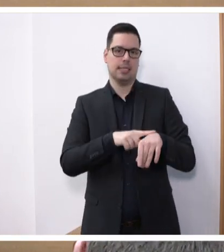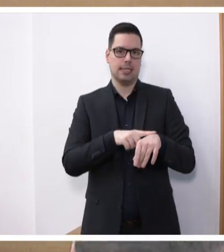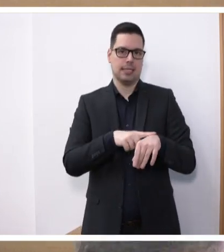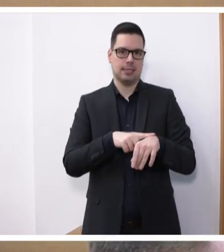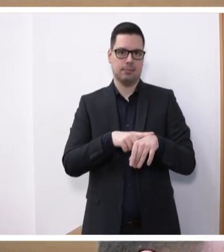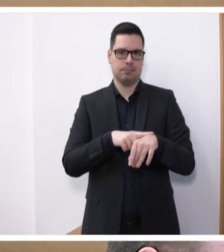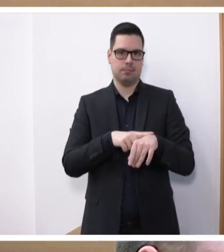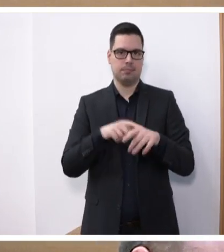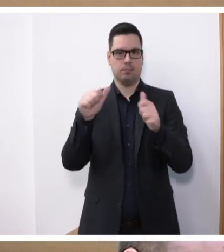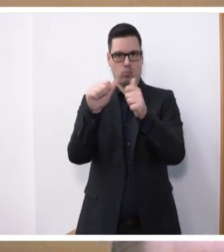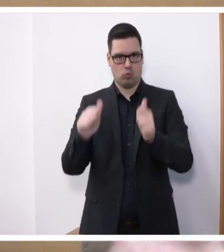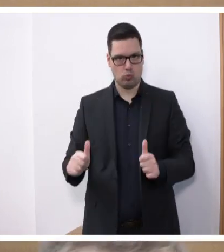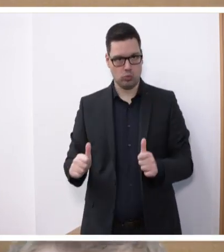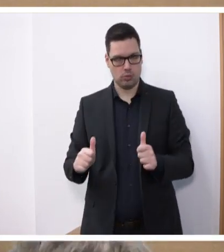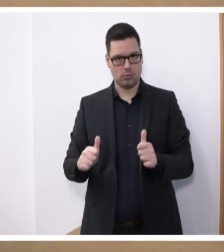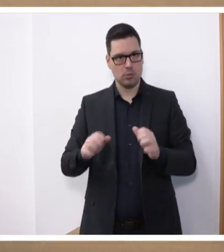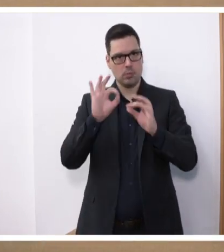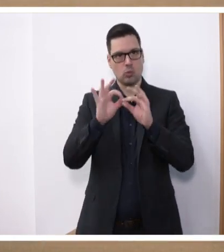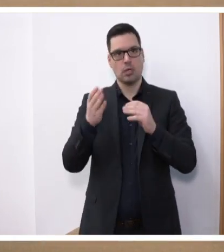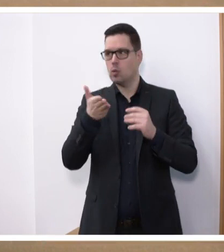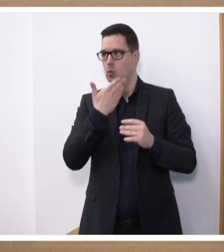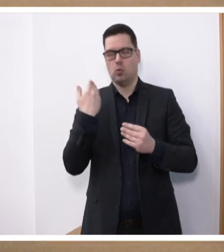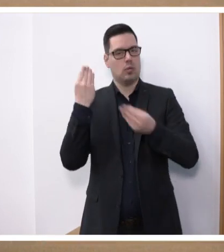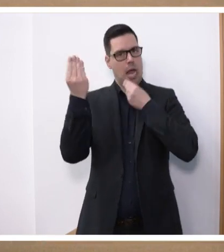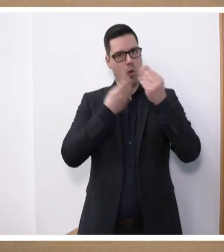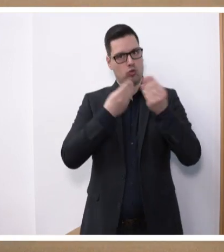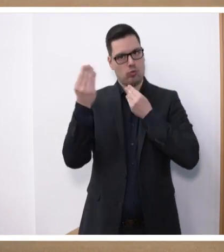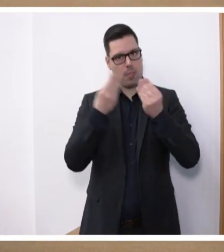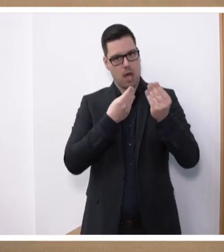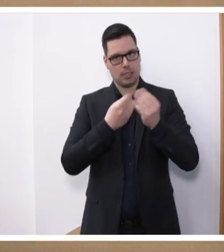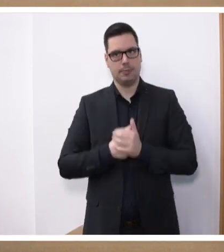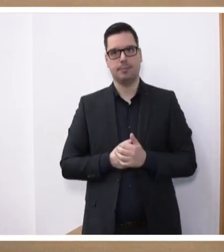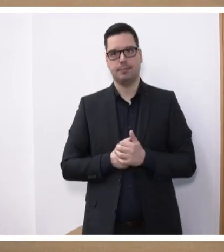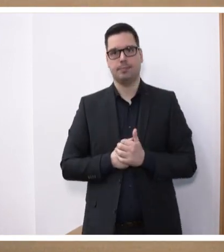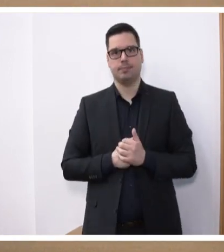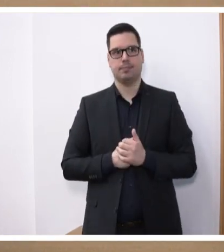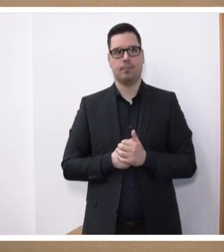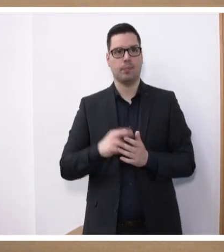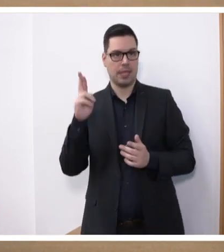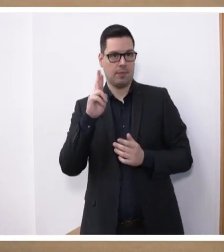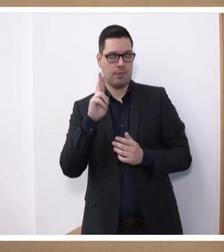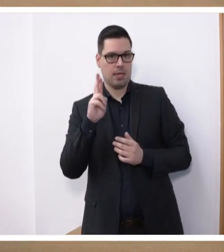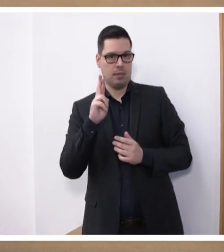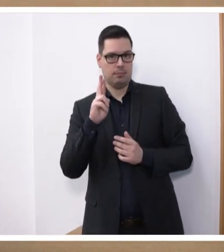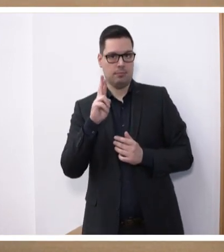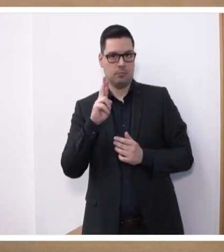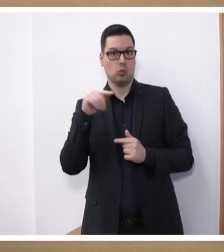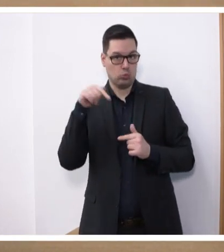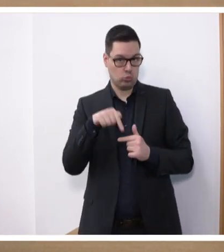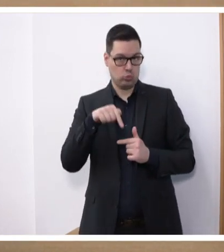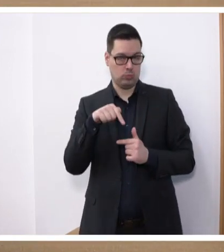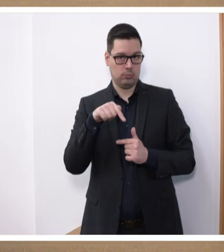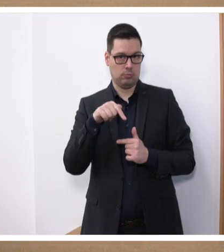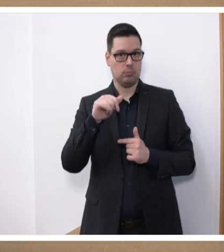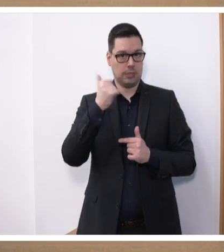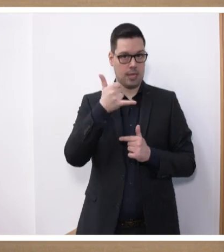Zu den übrigen Tagesordnungspunkten findet keine Aussprache statt. Wer dafür ist, dass wir so verfahren,